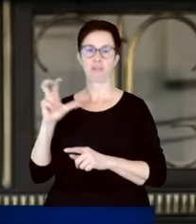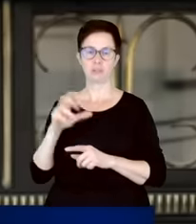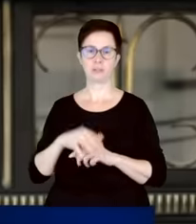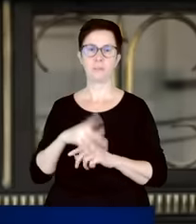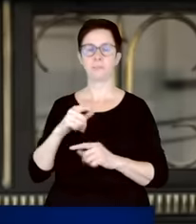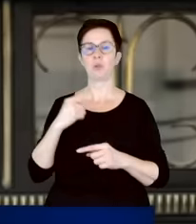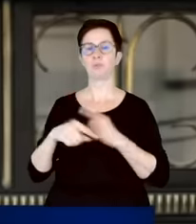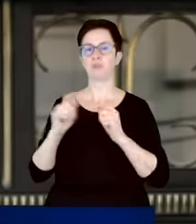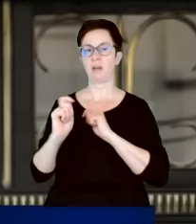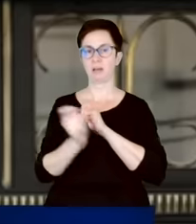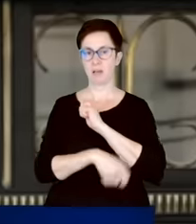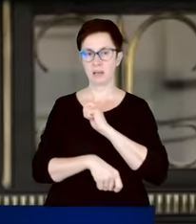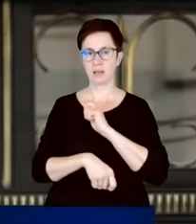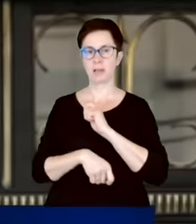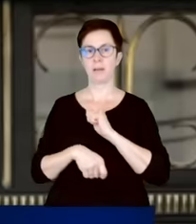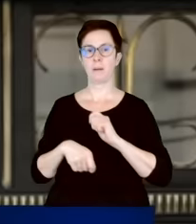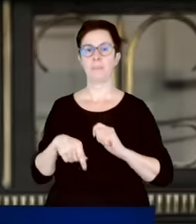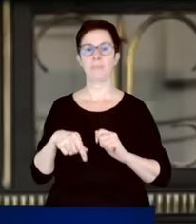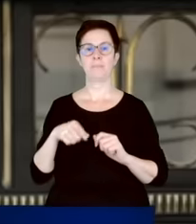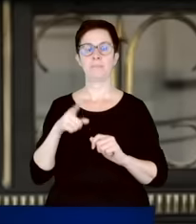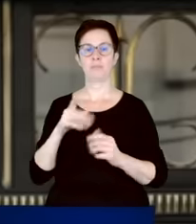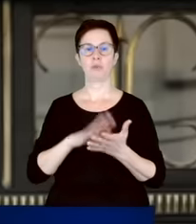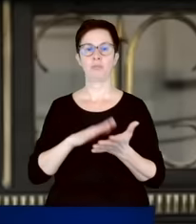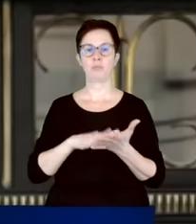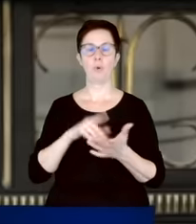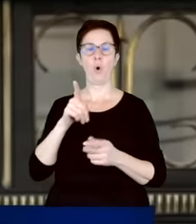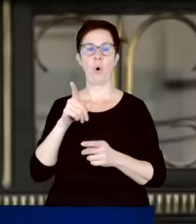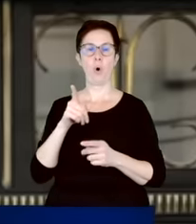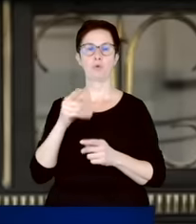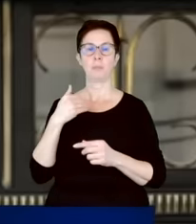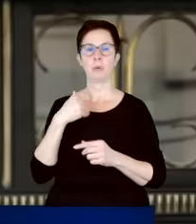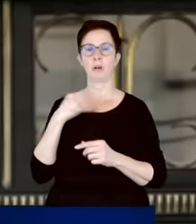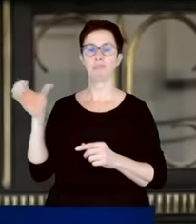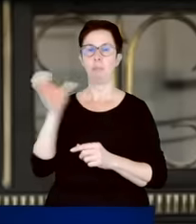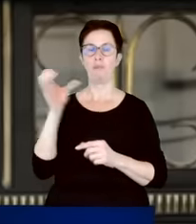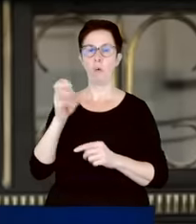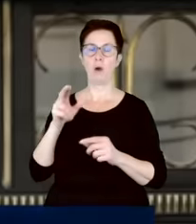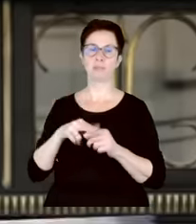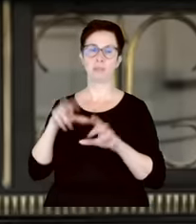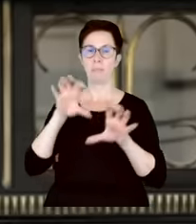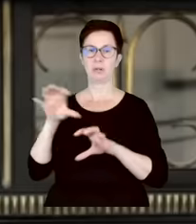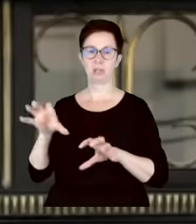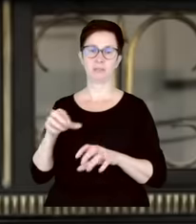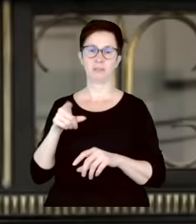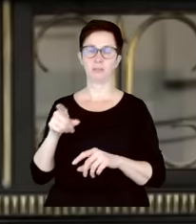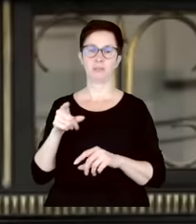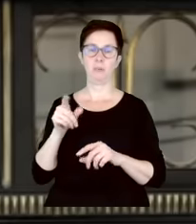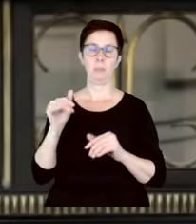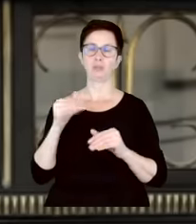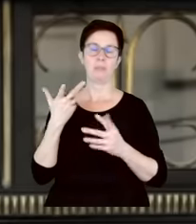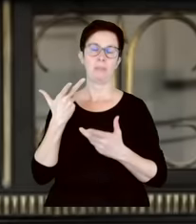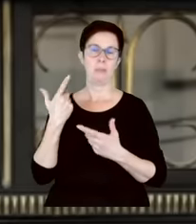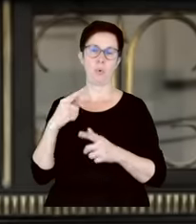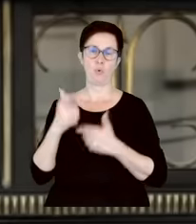wszystko na to wskazuje, że i te uchwały, na mocy których oni mieli być powołani, być może nie są zrobione zgodnie z przepisami.